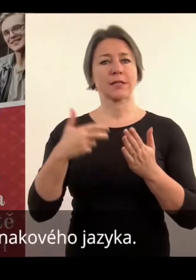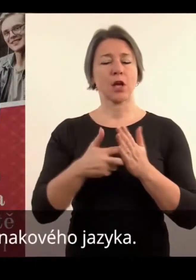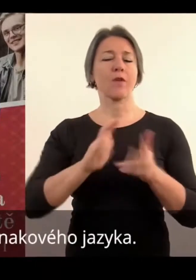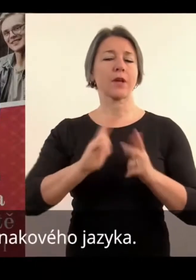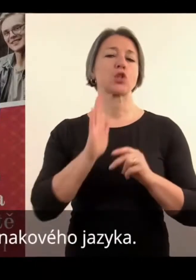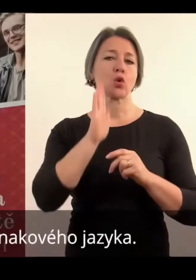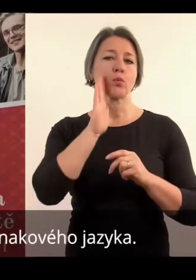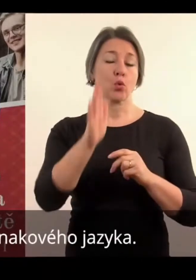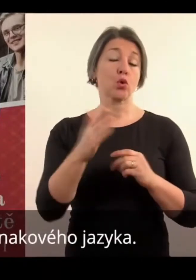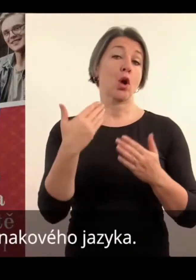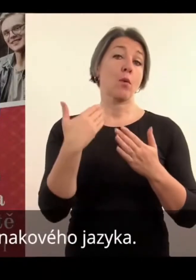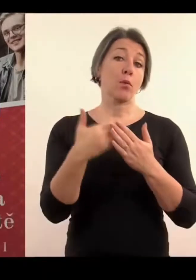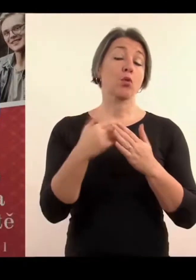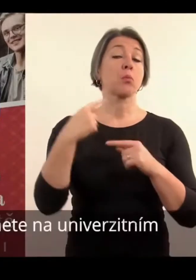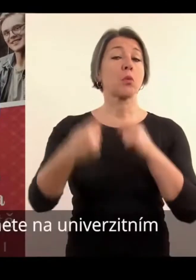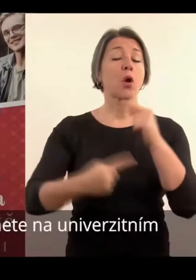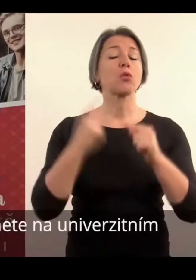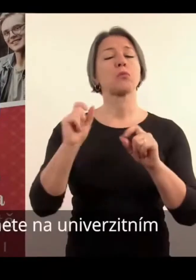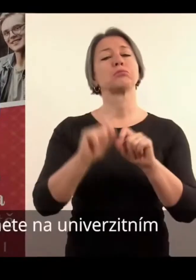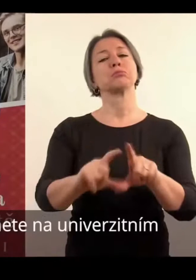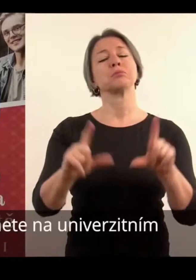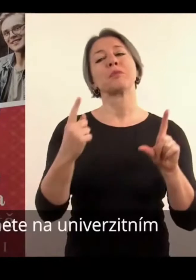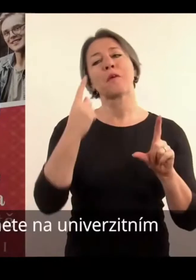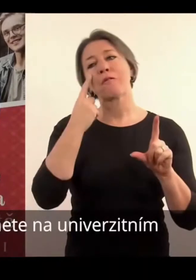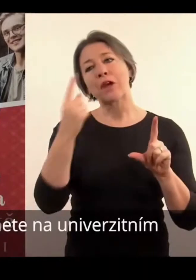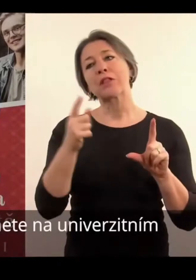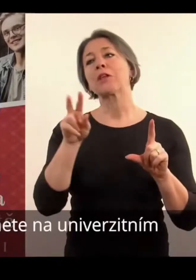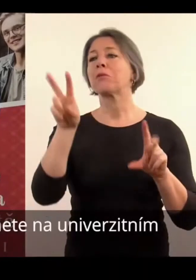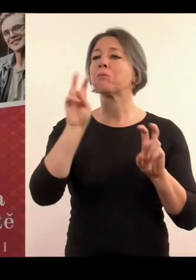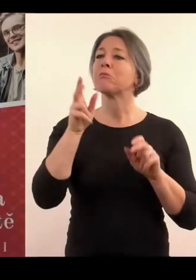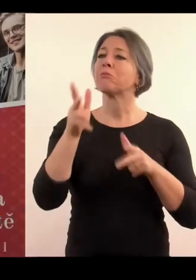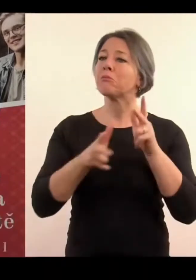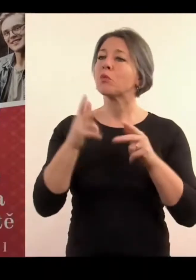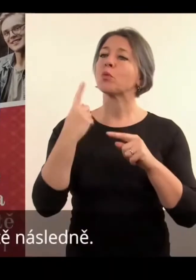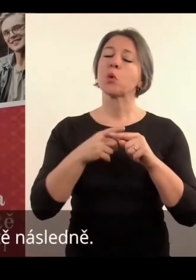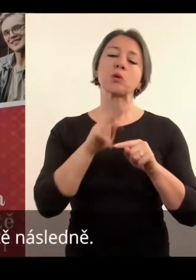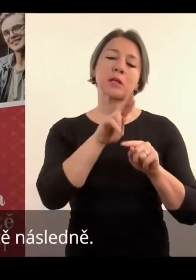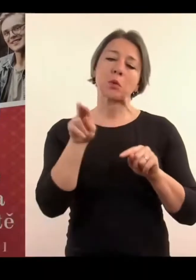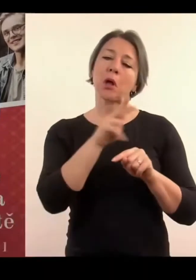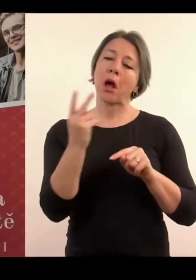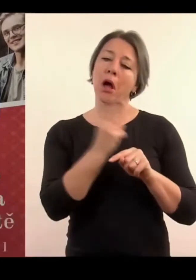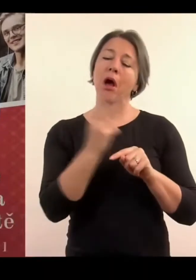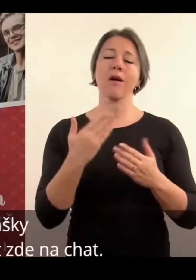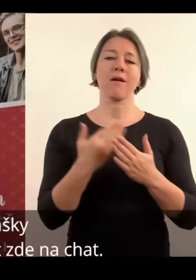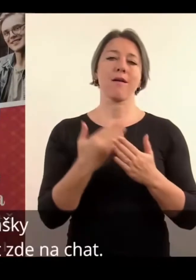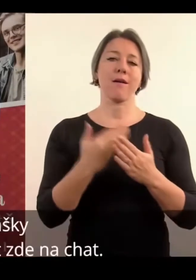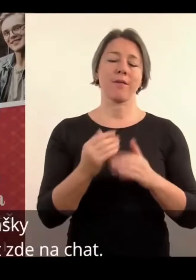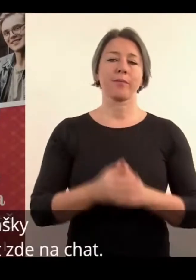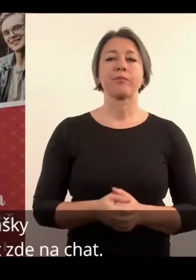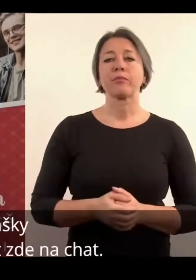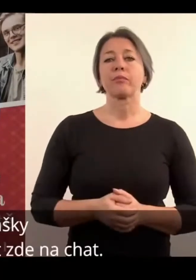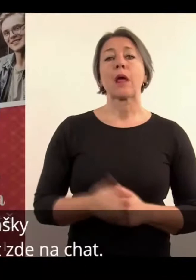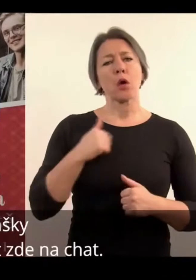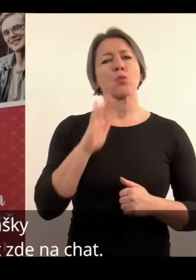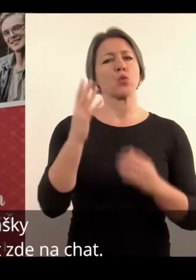znakového jazyka, takže se pak na něj můžete podívat ještě následně. Jenom pokud byste měli v průběhu